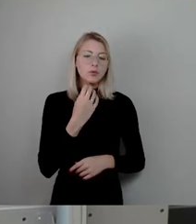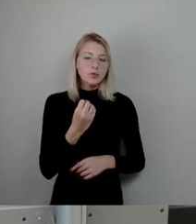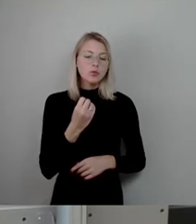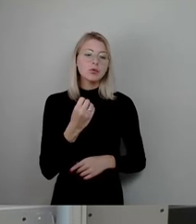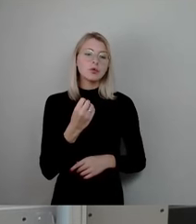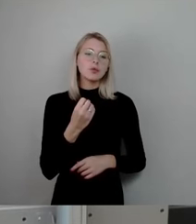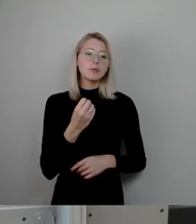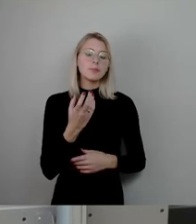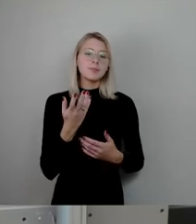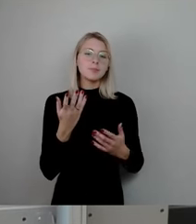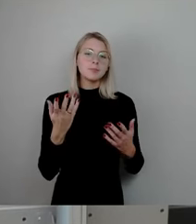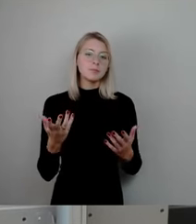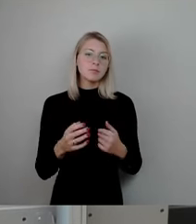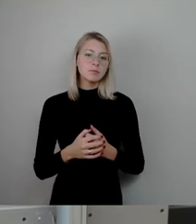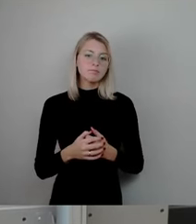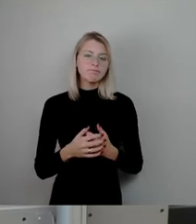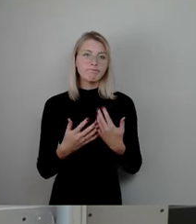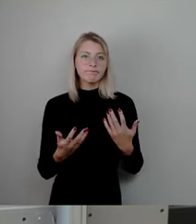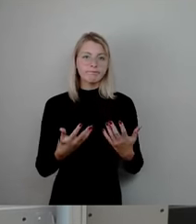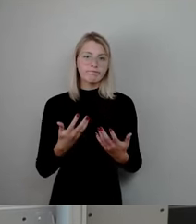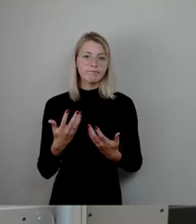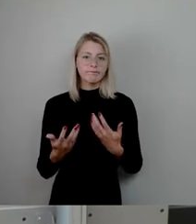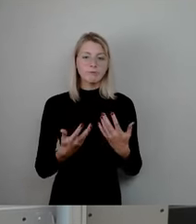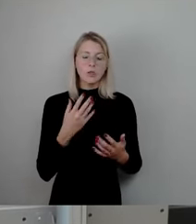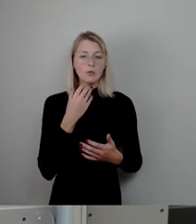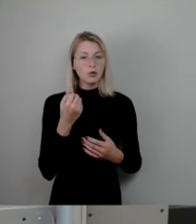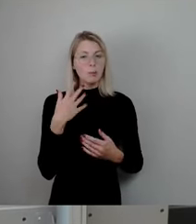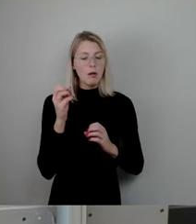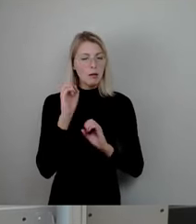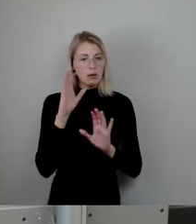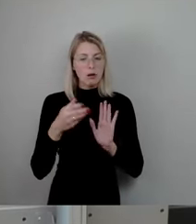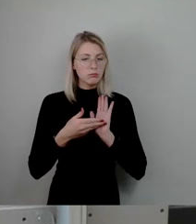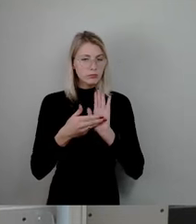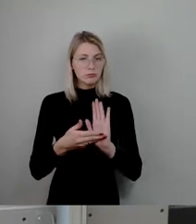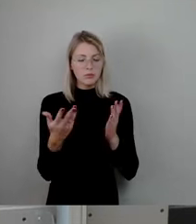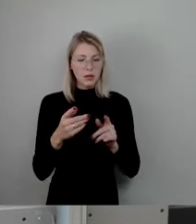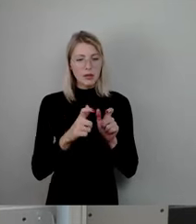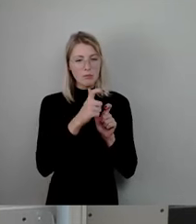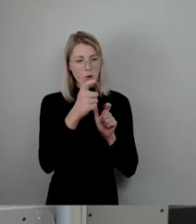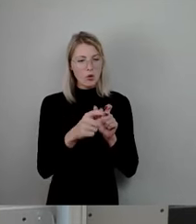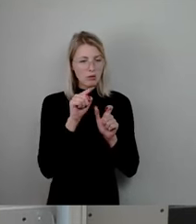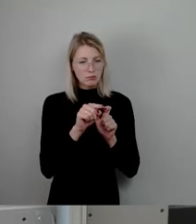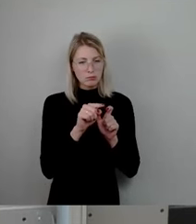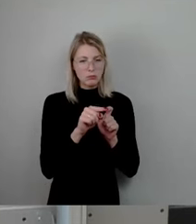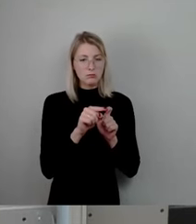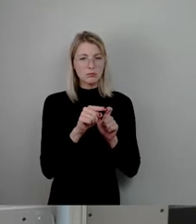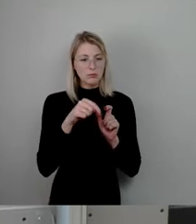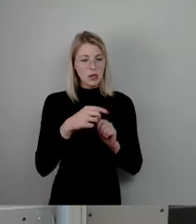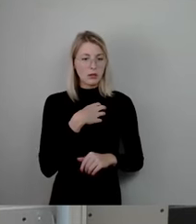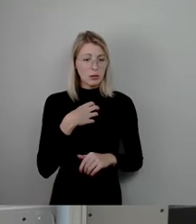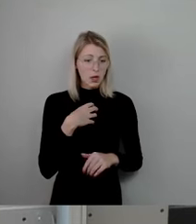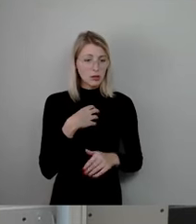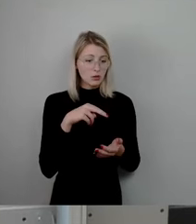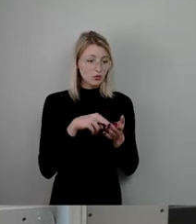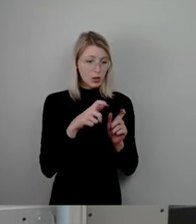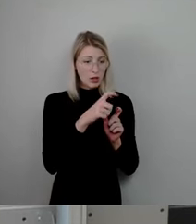Mittelpunkt stellen, dass es hier sich bei dieser Brücke, die wir hier in Dresden haben, um